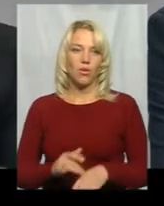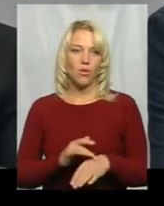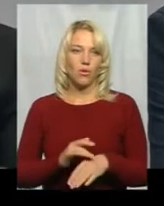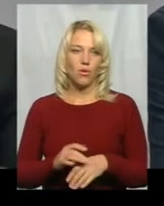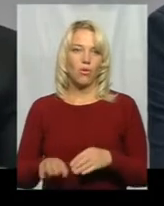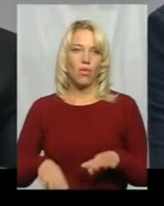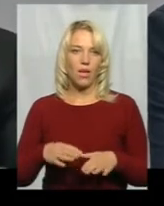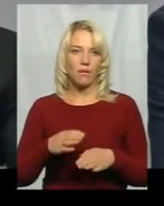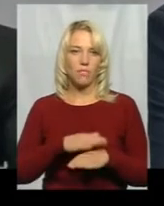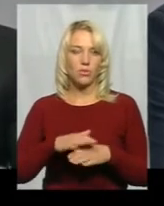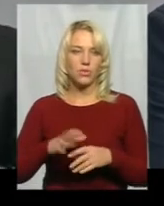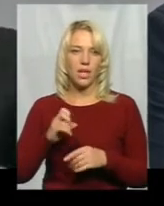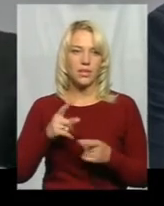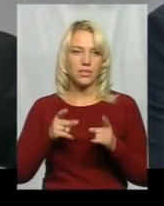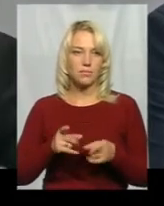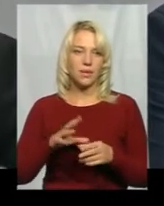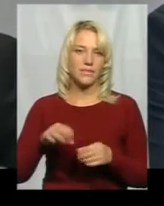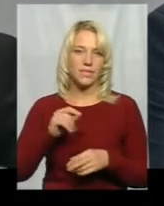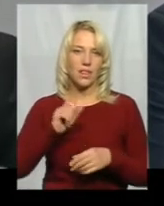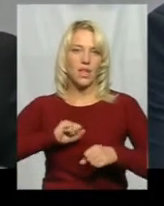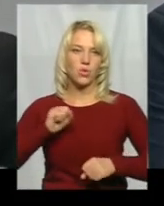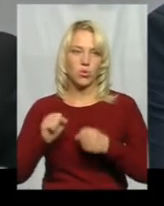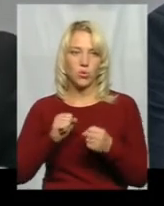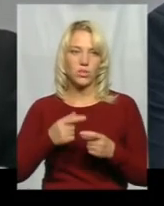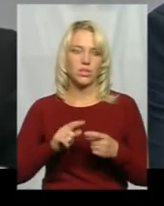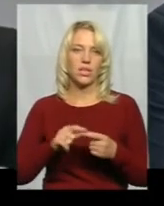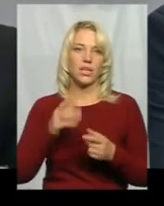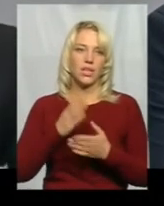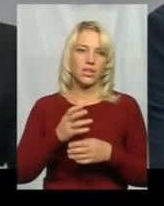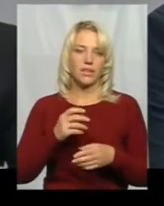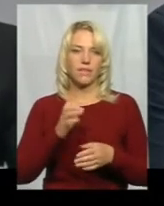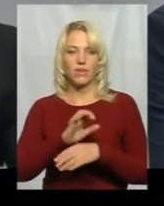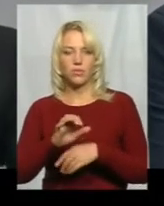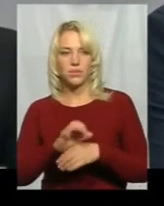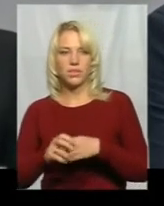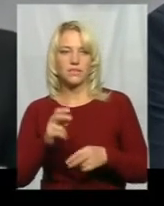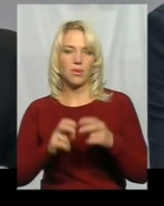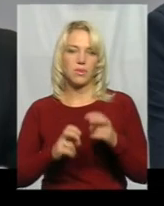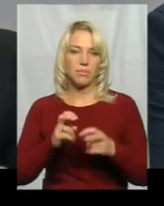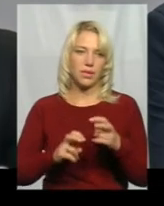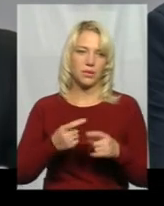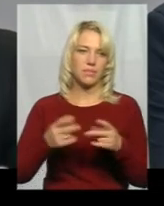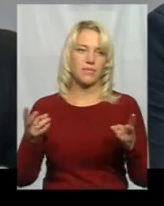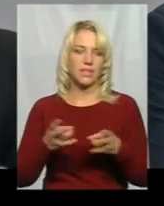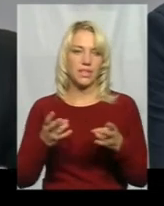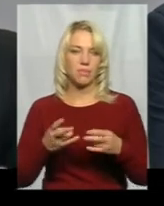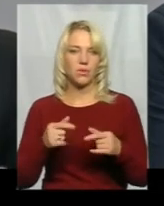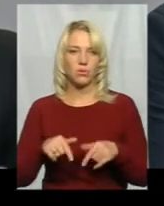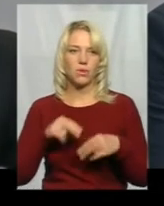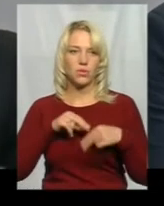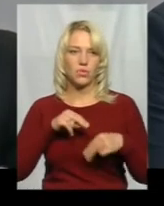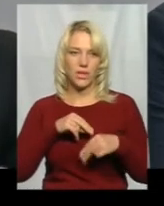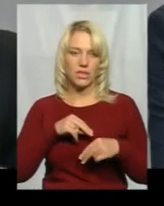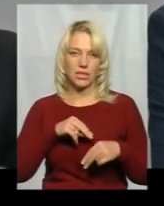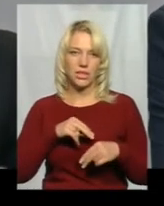все на друзях, родичів, є виробництво, є якісь підприємства. Тобто тут потрібно працювати